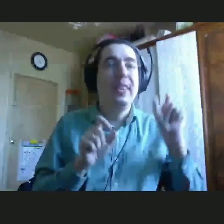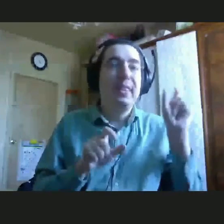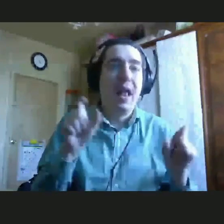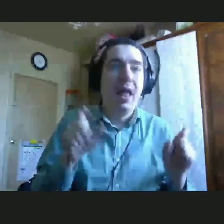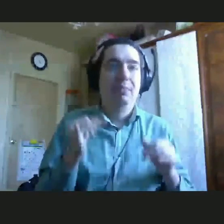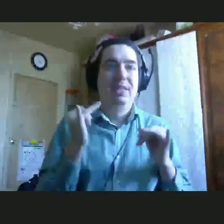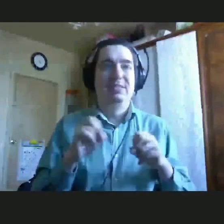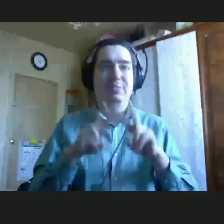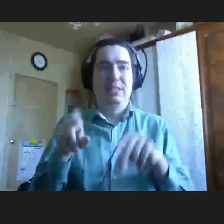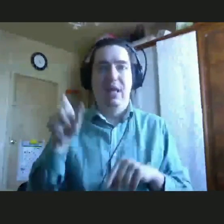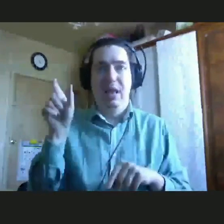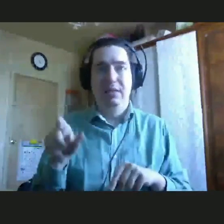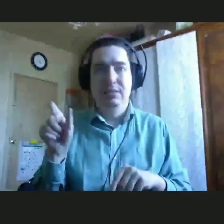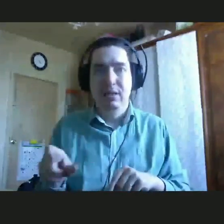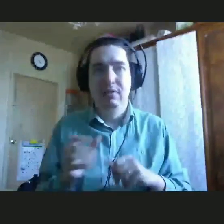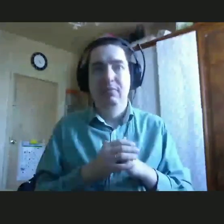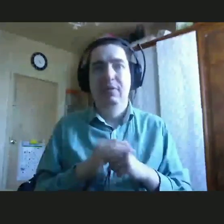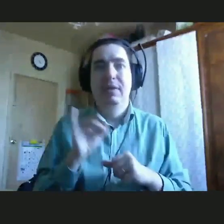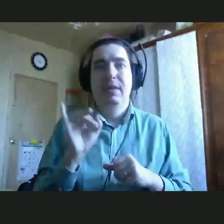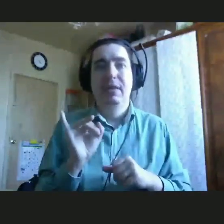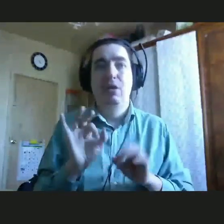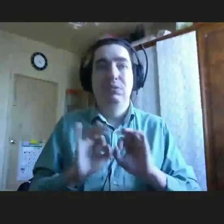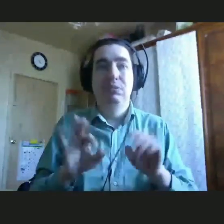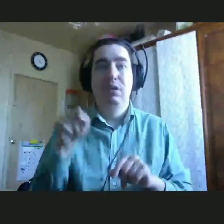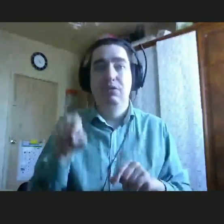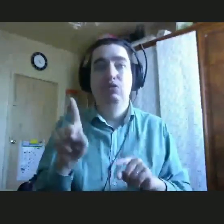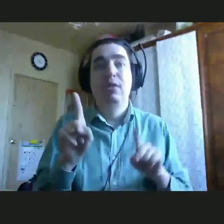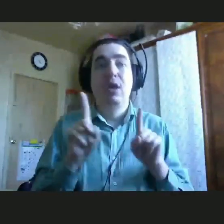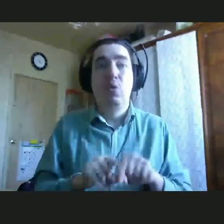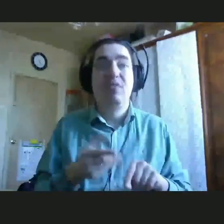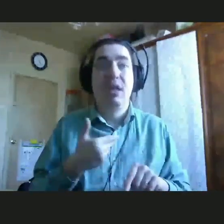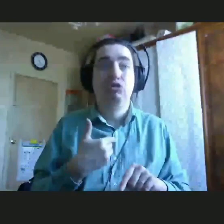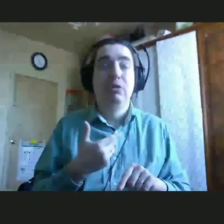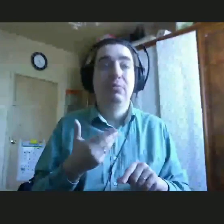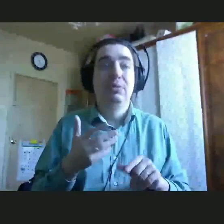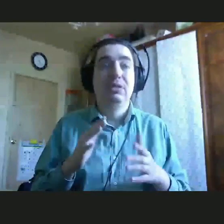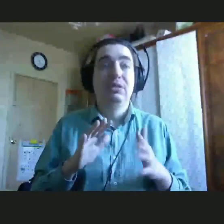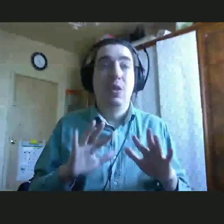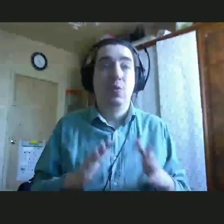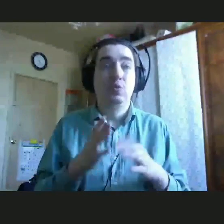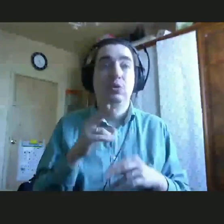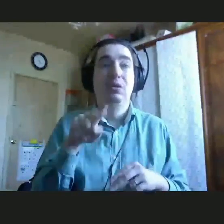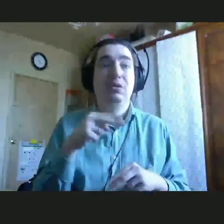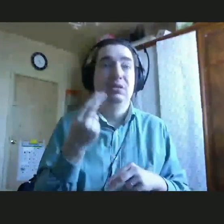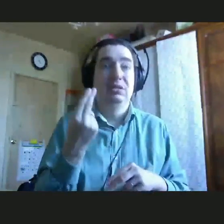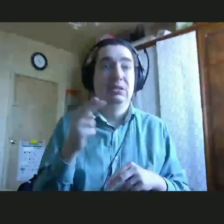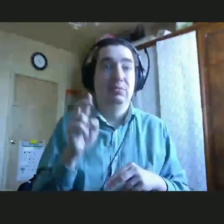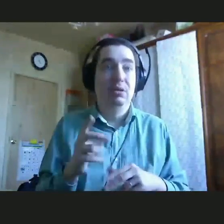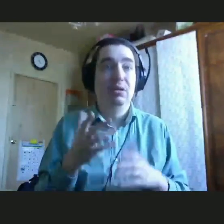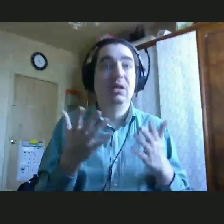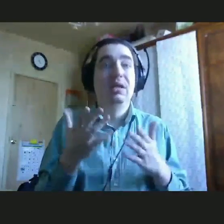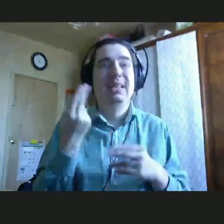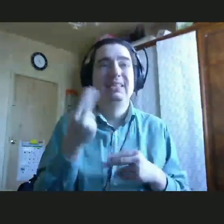будут объяснять родителям, что такое, ну, в нашем случае, например, церебральный паралич, каких видов он